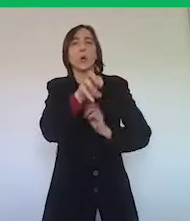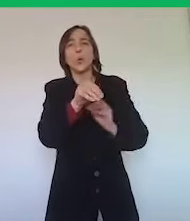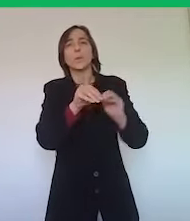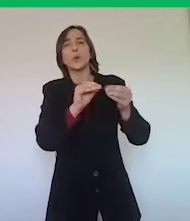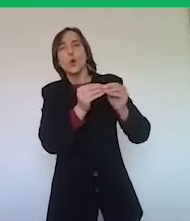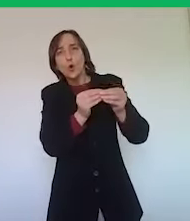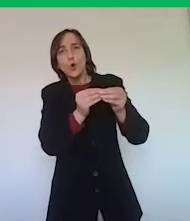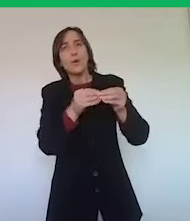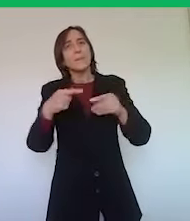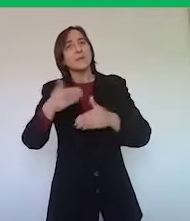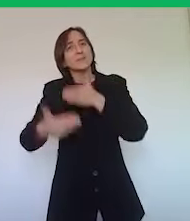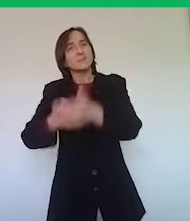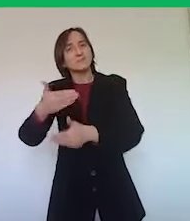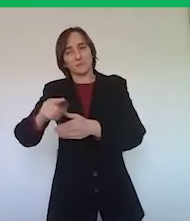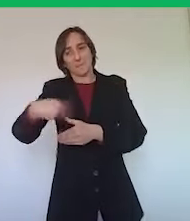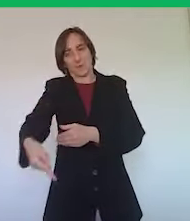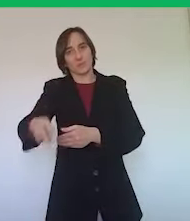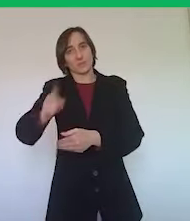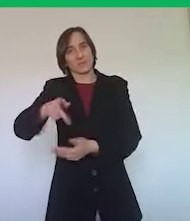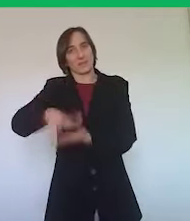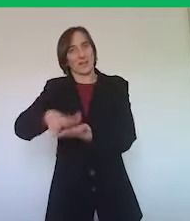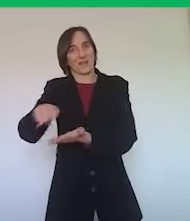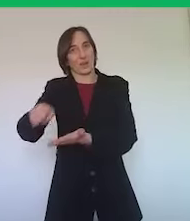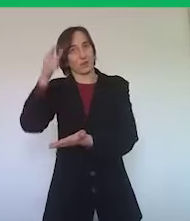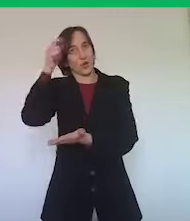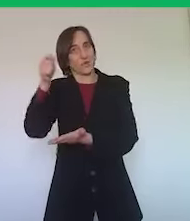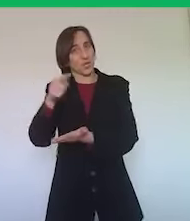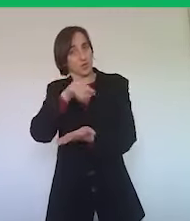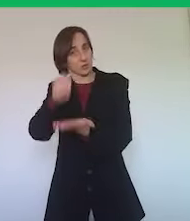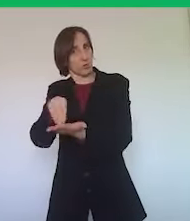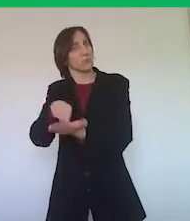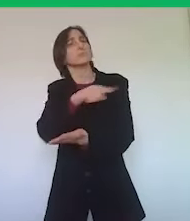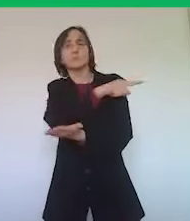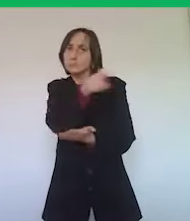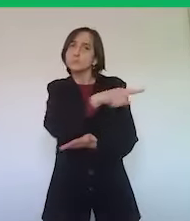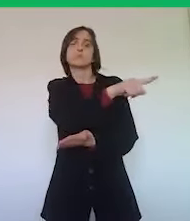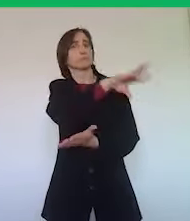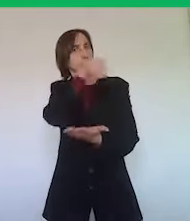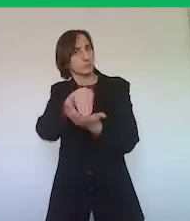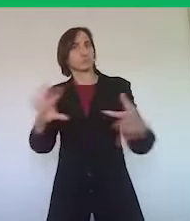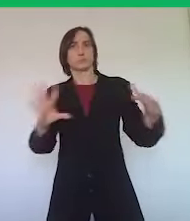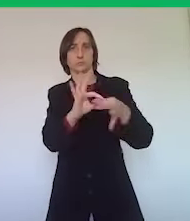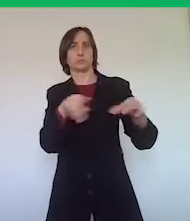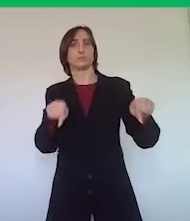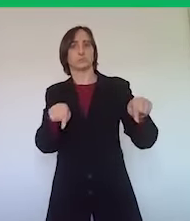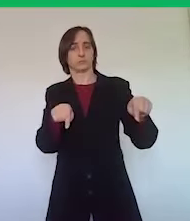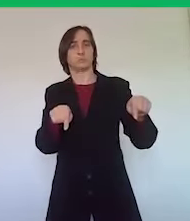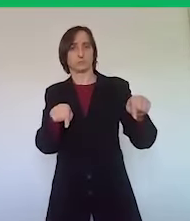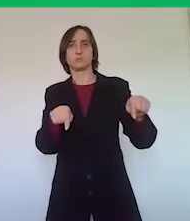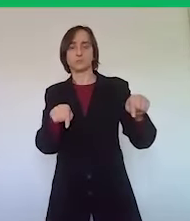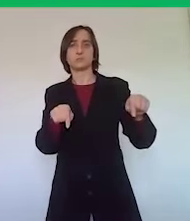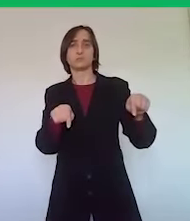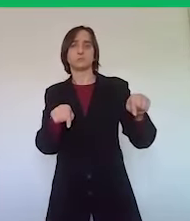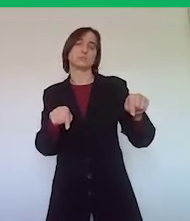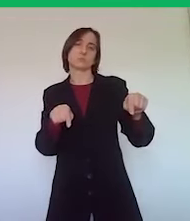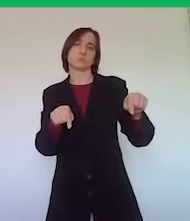che verranno persi in questi mesi dalle aziende che dovrà entrare nel prossimo decreto del governo, potranno beneficiare ovviamente anche i